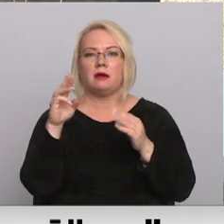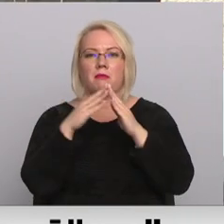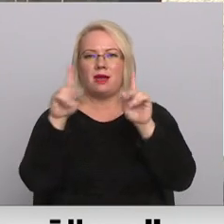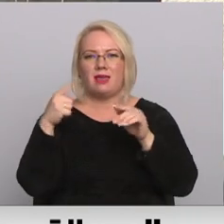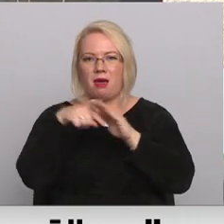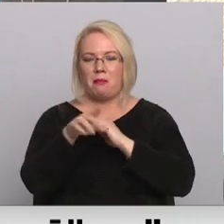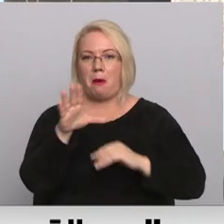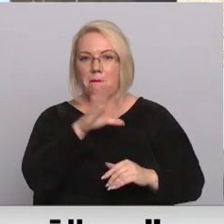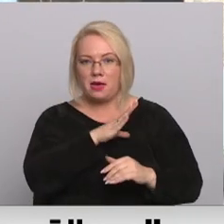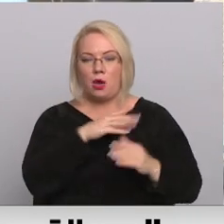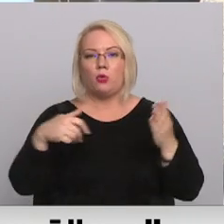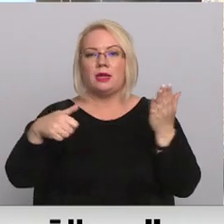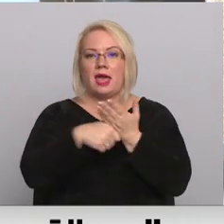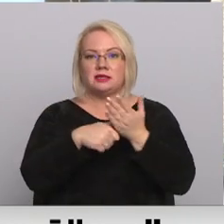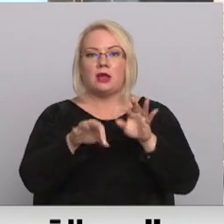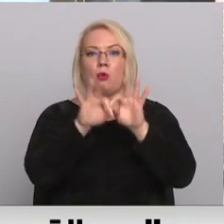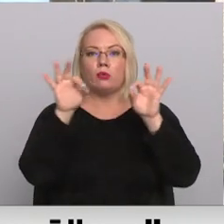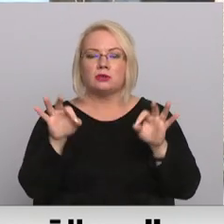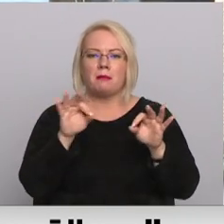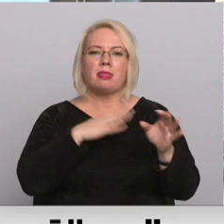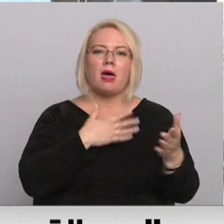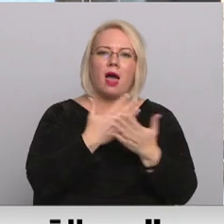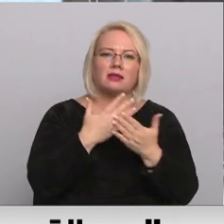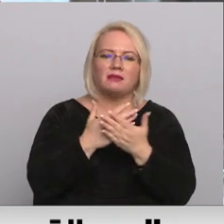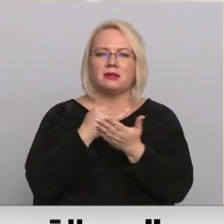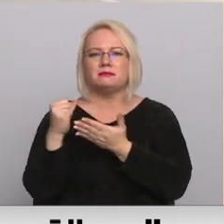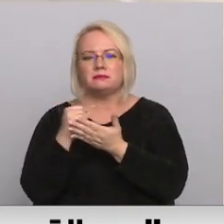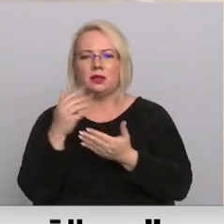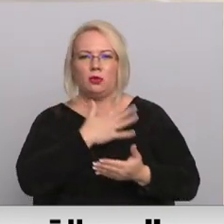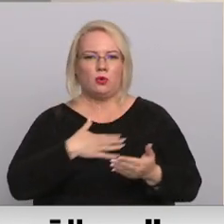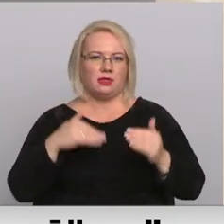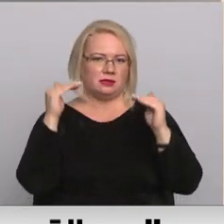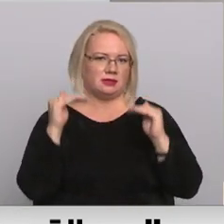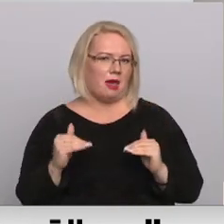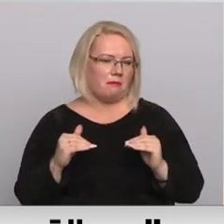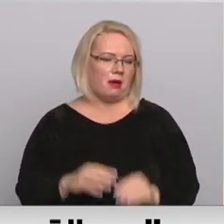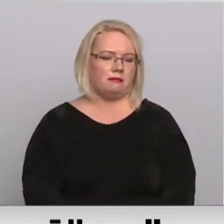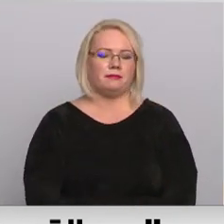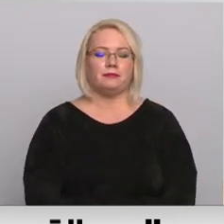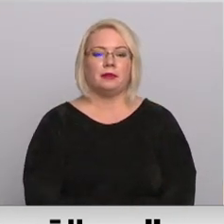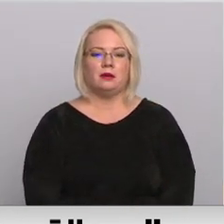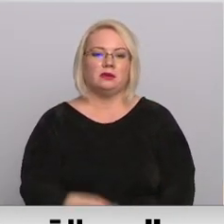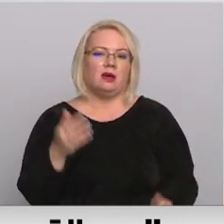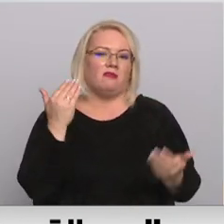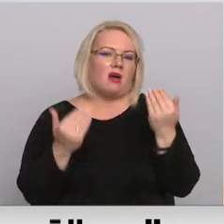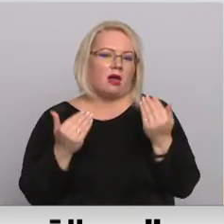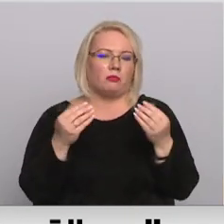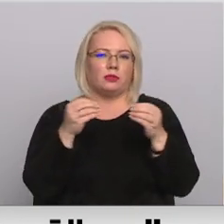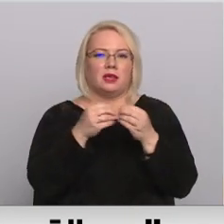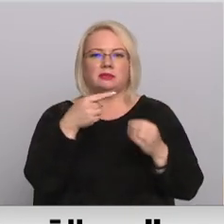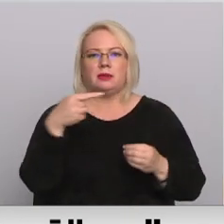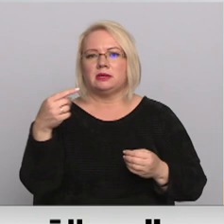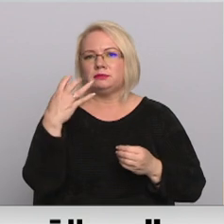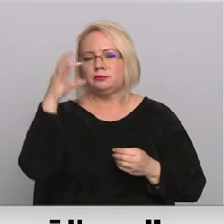reģistrācija arī uzsākta, bet aktivitāte ļoti zema. Nu, varbūt kaut kādā 10 līdz 15.